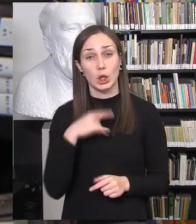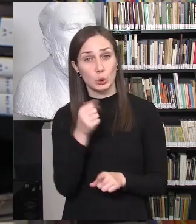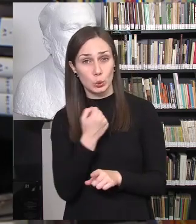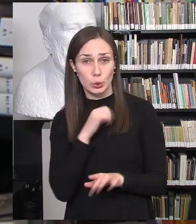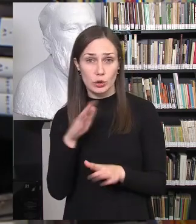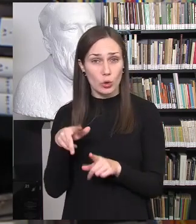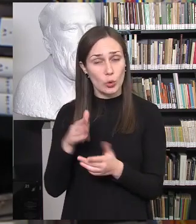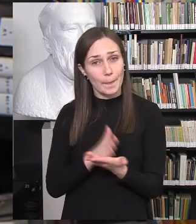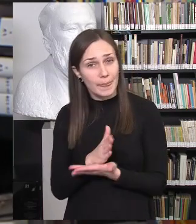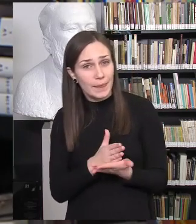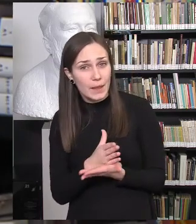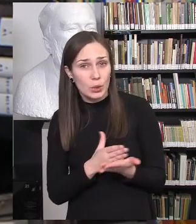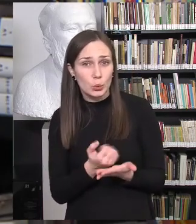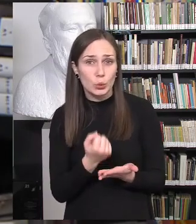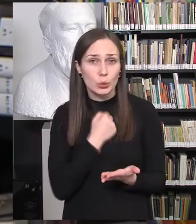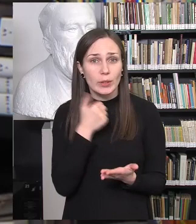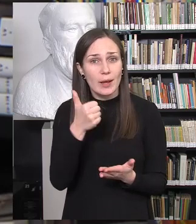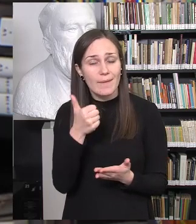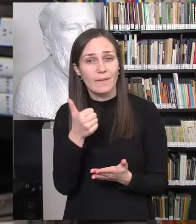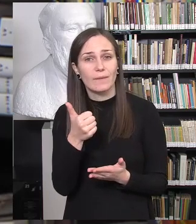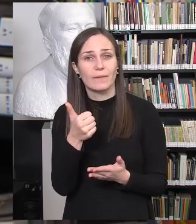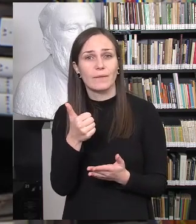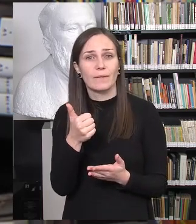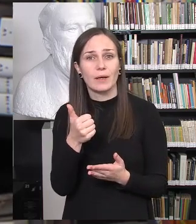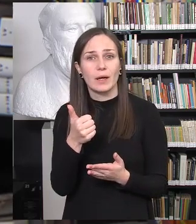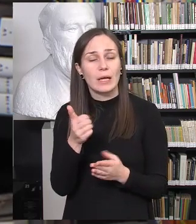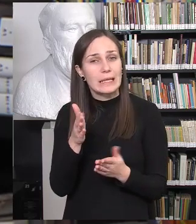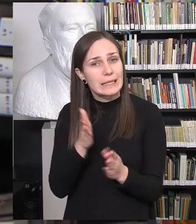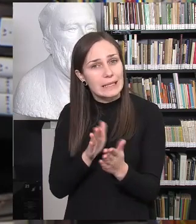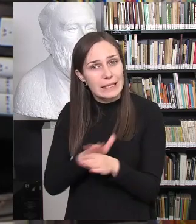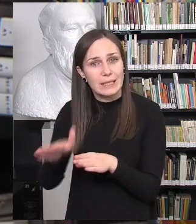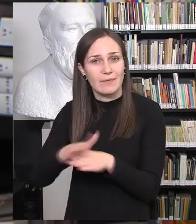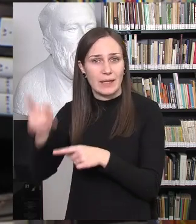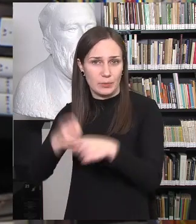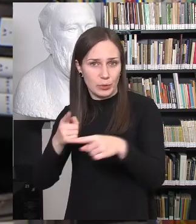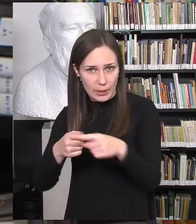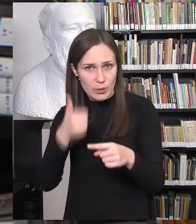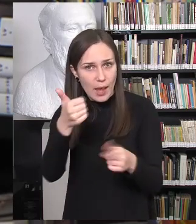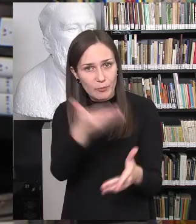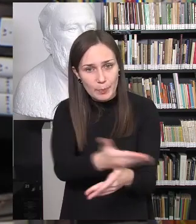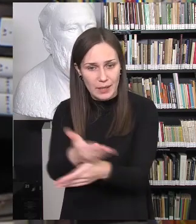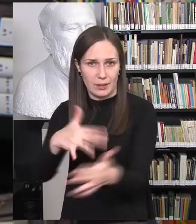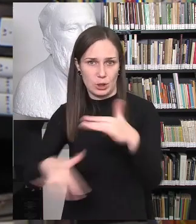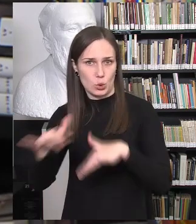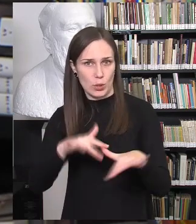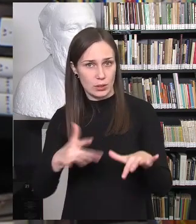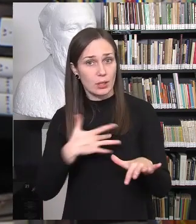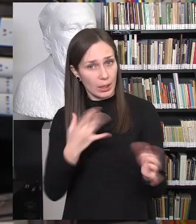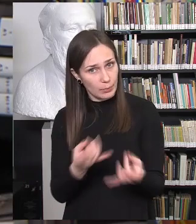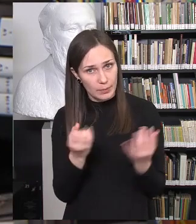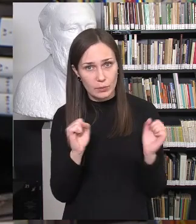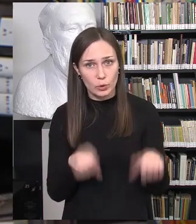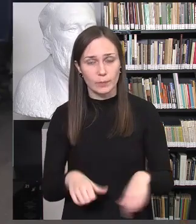praktinės patirties įgyvendinant kažkokius pažangius įrankius priemonės, kurios padėtų šioje situacijoje, gal galite